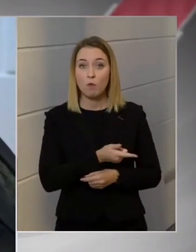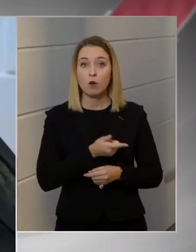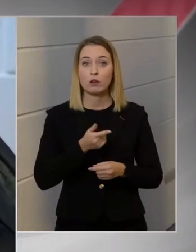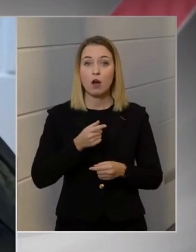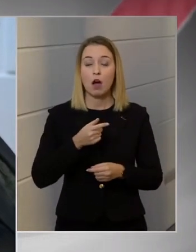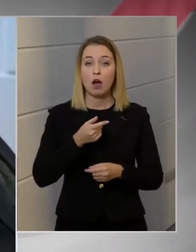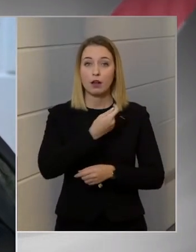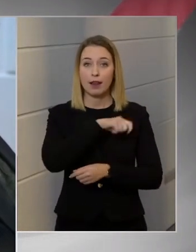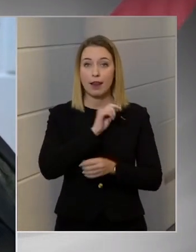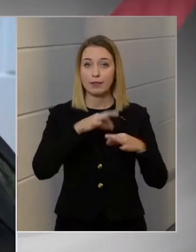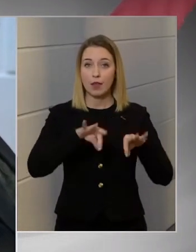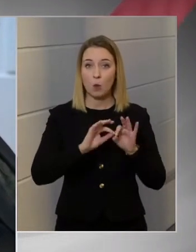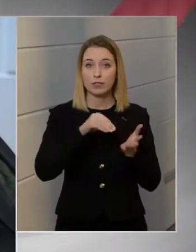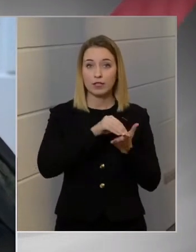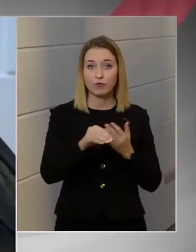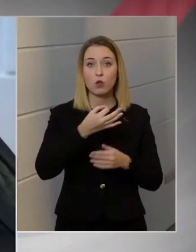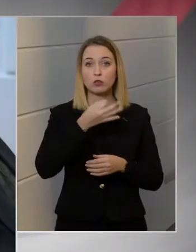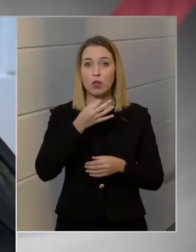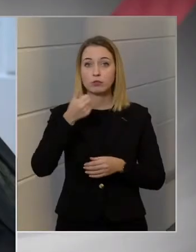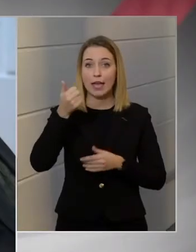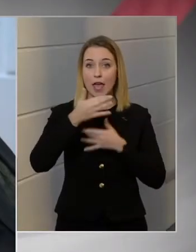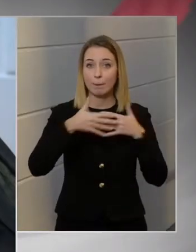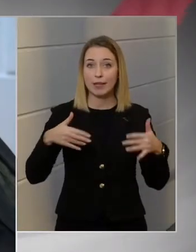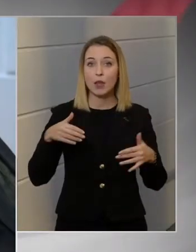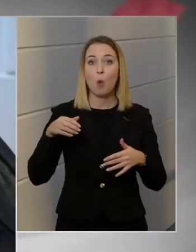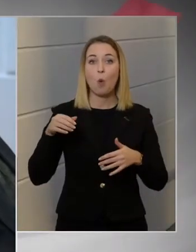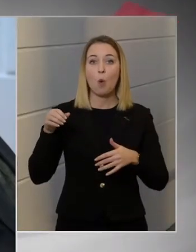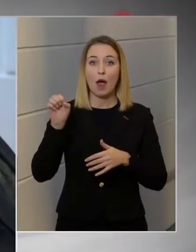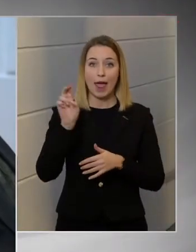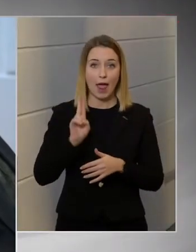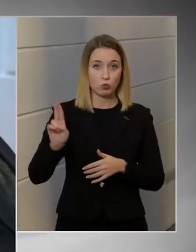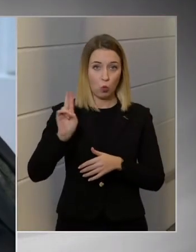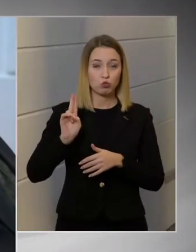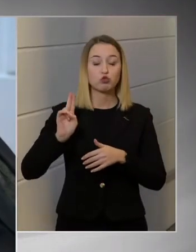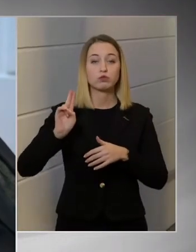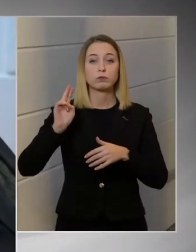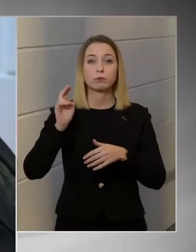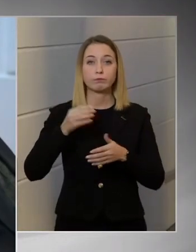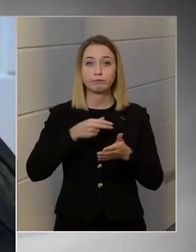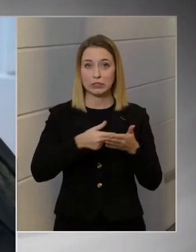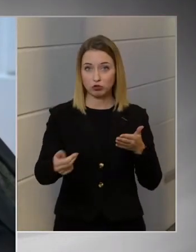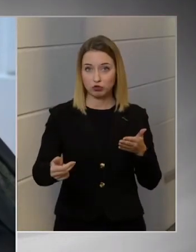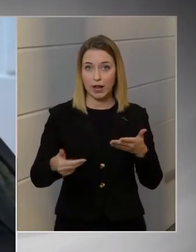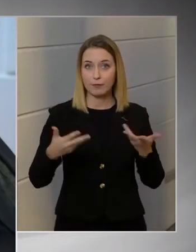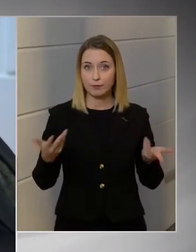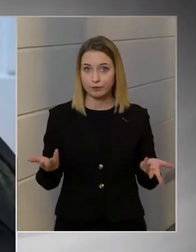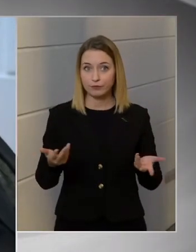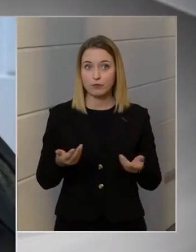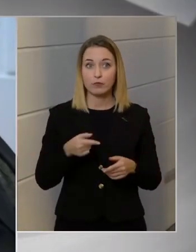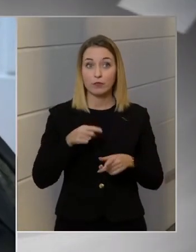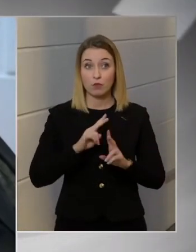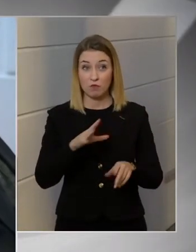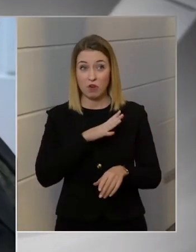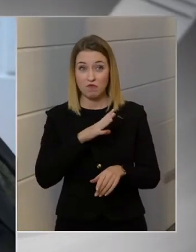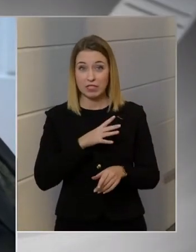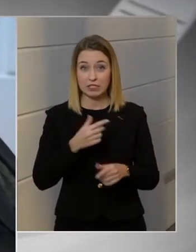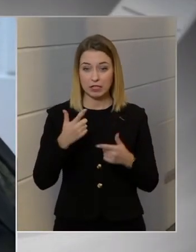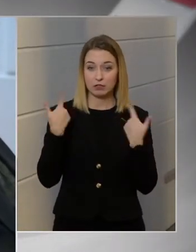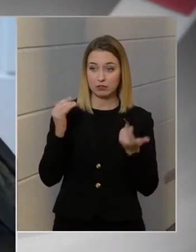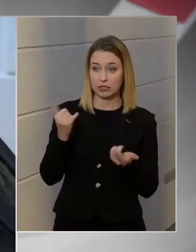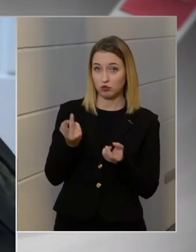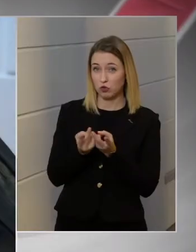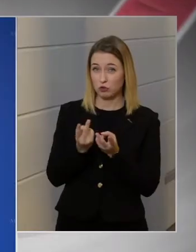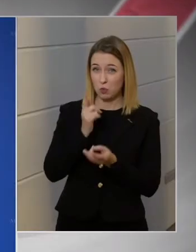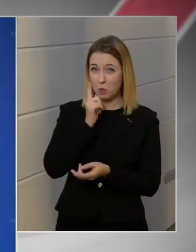kifizetni a napi egymillió eurós bírságot, és van-e olyan beszél, hogy előbb-utóbb miránk is ilyesmit sóznak?